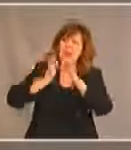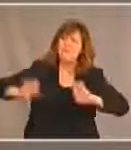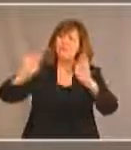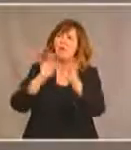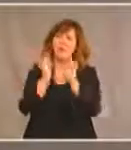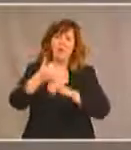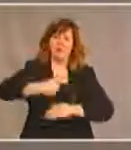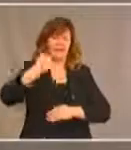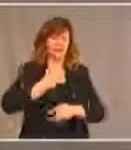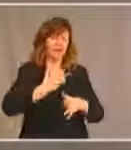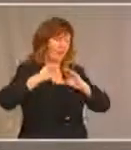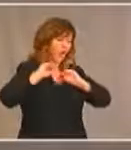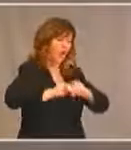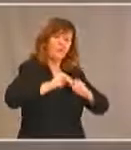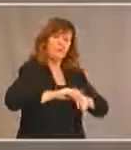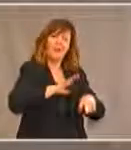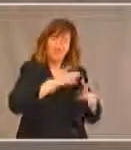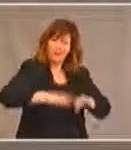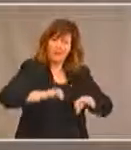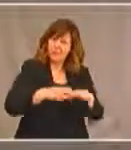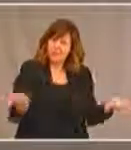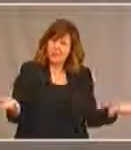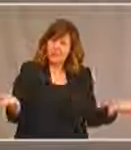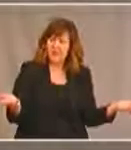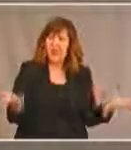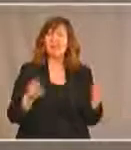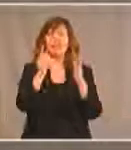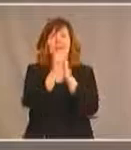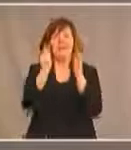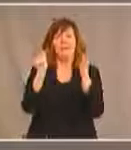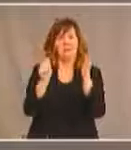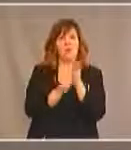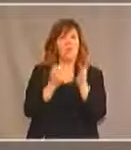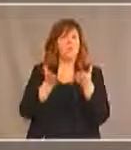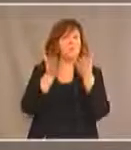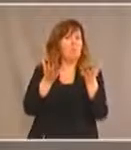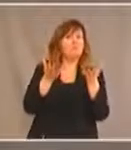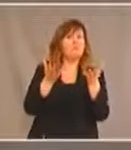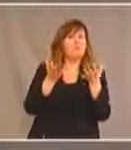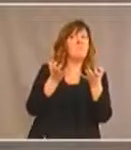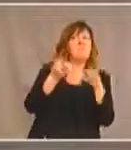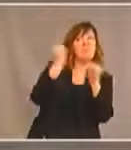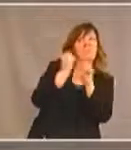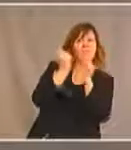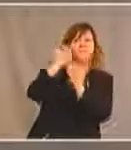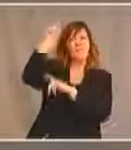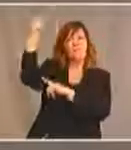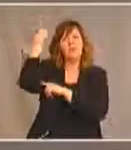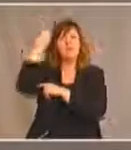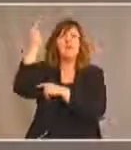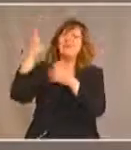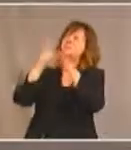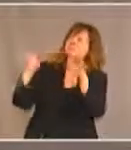Nous voulons donc éclairer l'élaboration de cette loi et travailler avec le gouvernement pour veiller à ce que nos